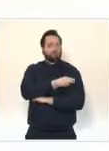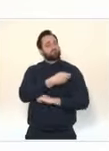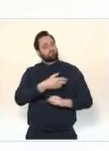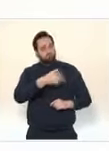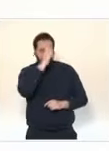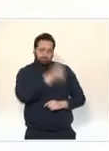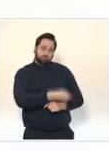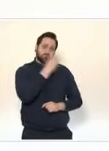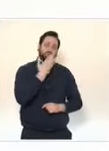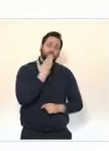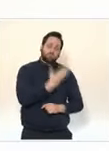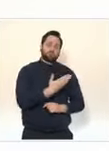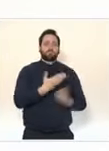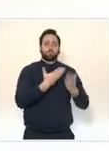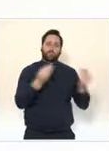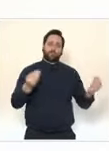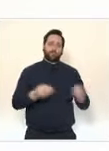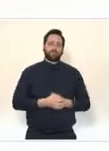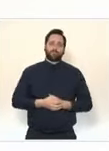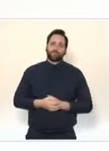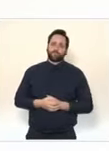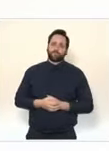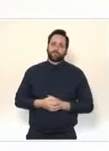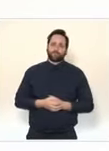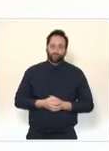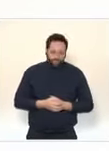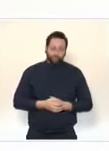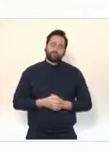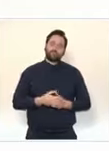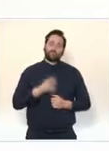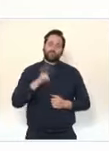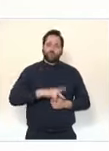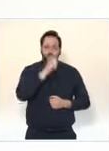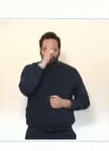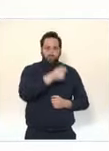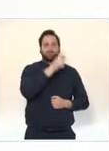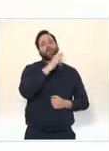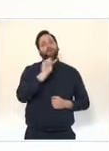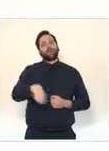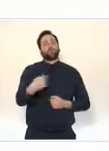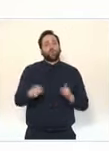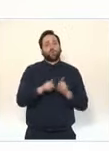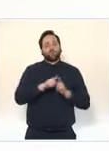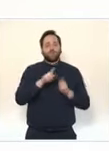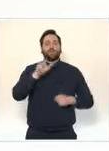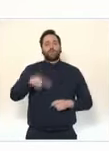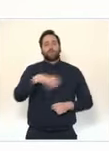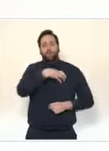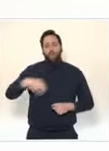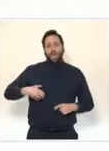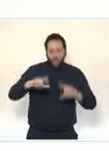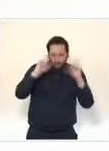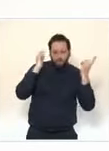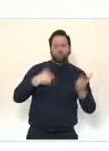dans une collaboration exemplaire pilotée par les élus de la République, en premier lieu les maires, les préfets, les